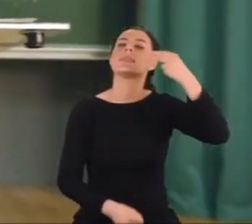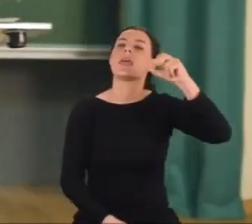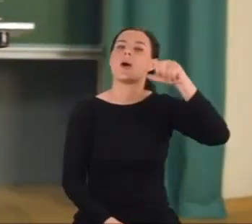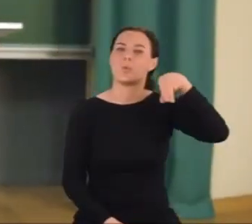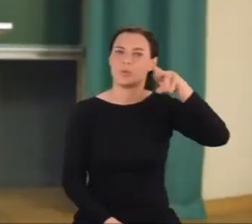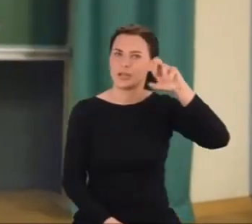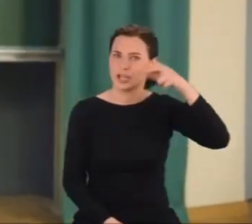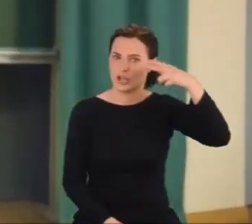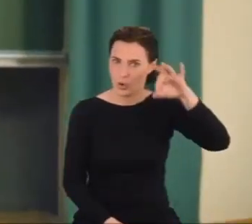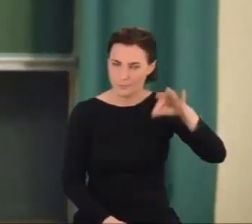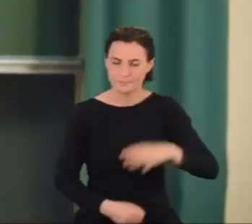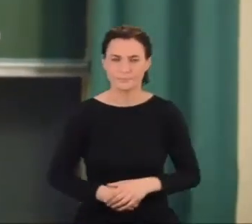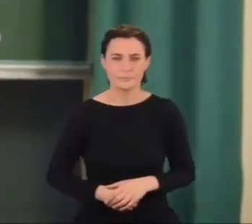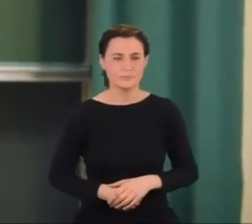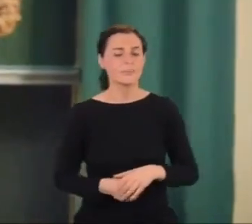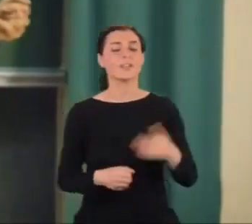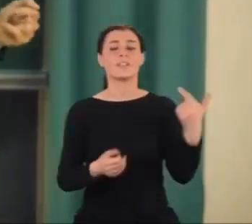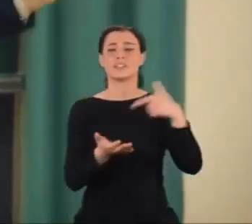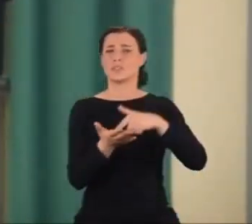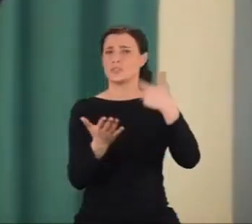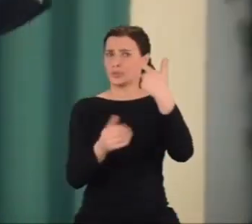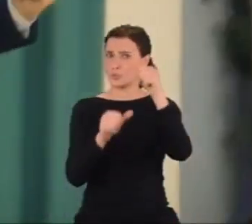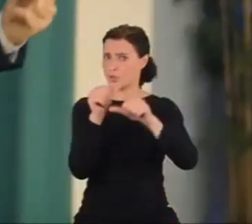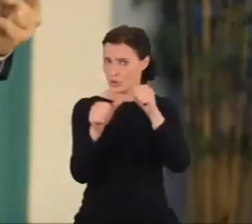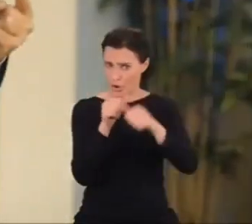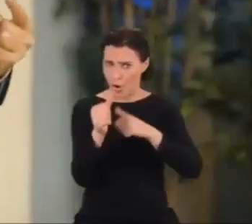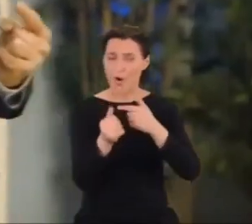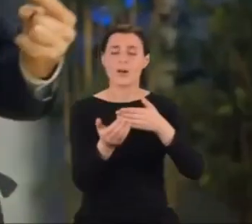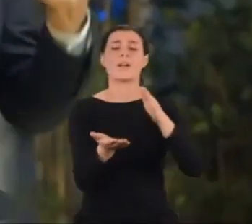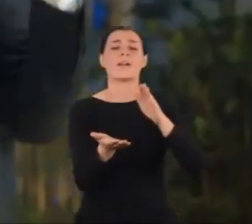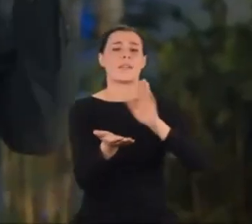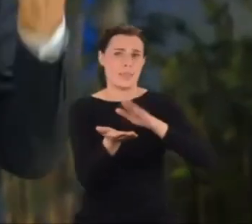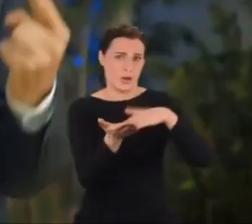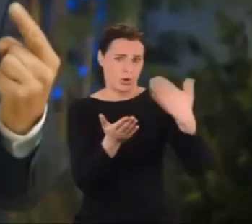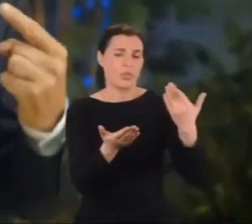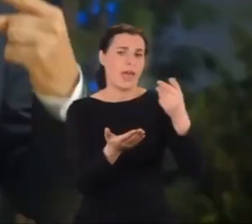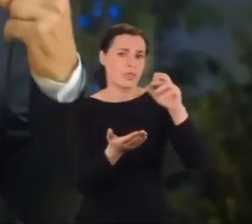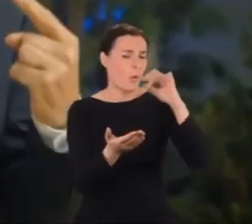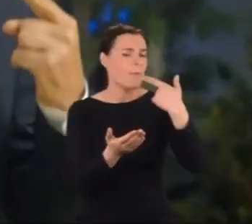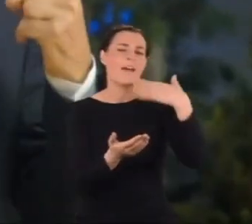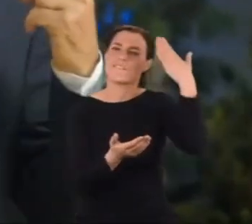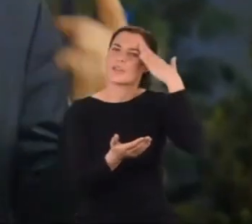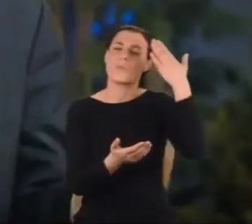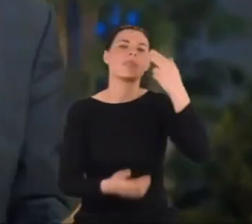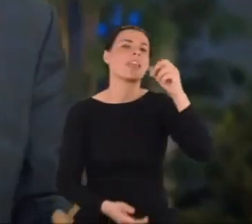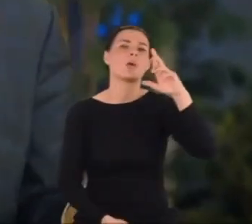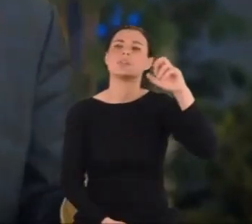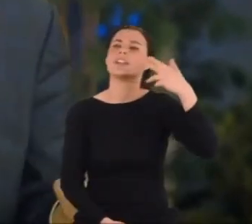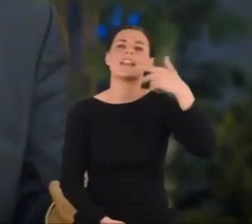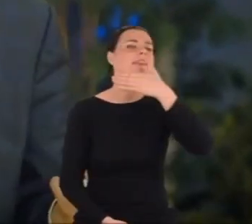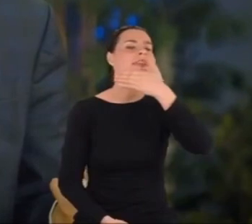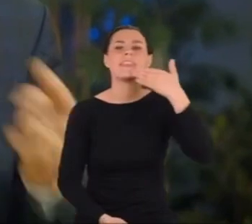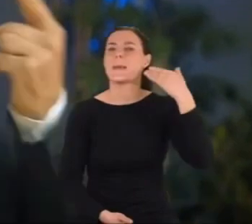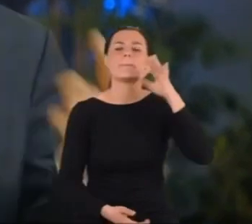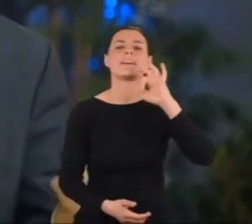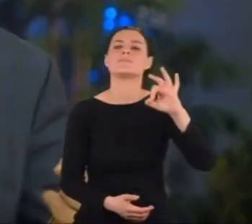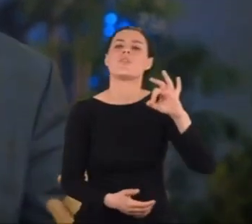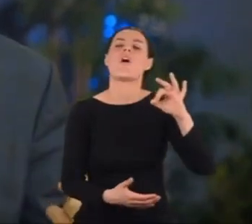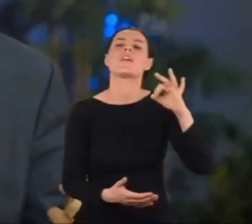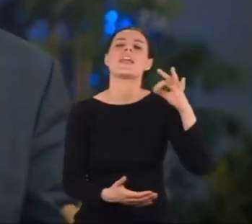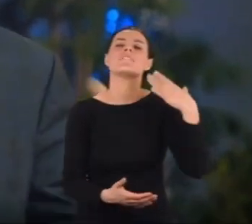Od Nagrody Nobla z 2002 roku wiemy, że neutrino nie jest bezmasowe. Nie ma zerowej masy spoczynkowej.